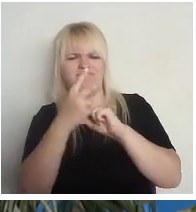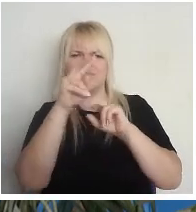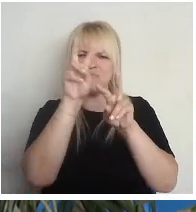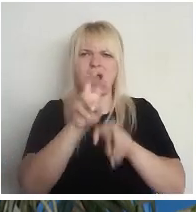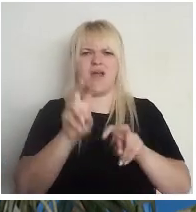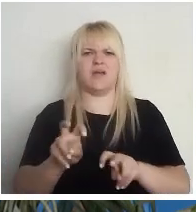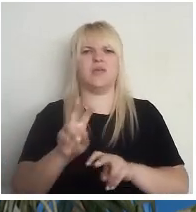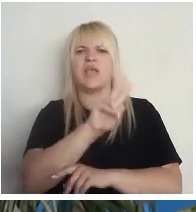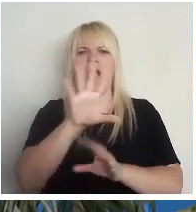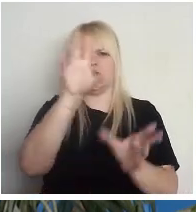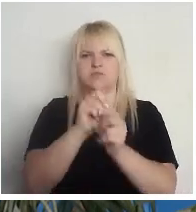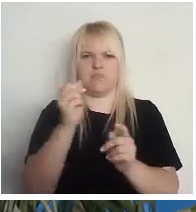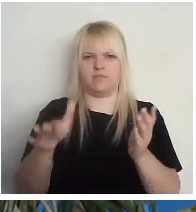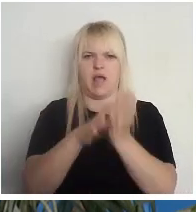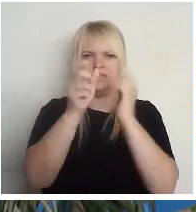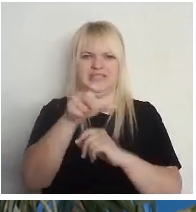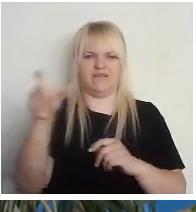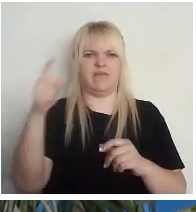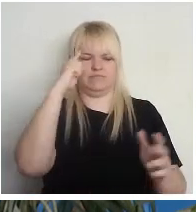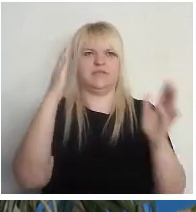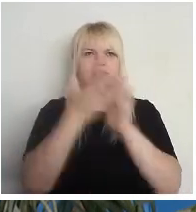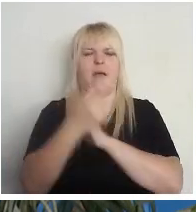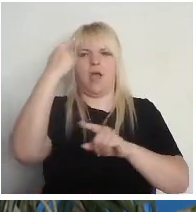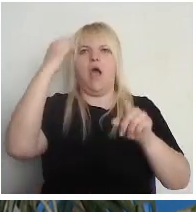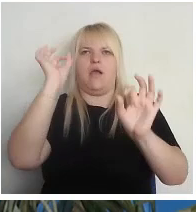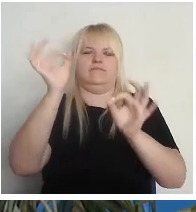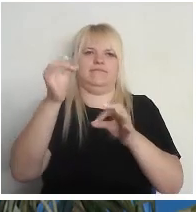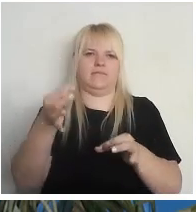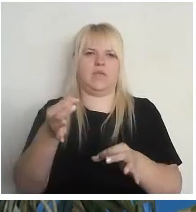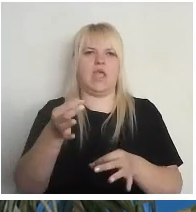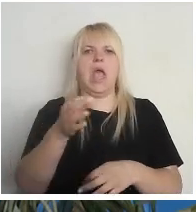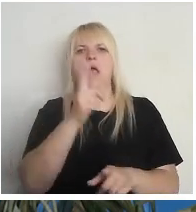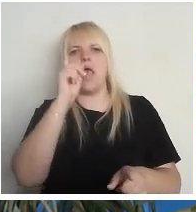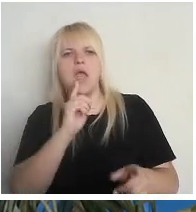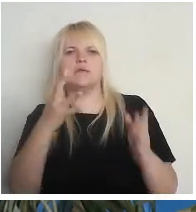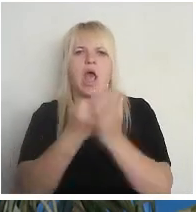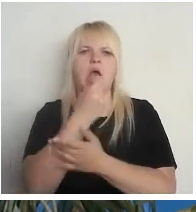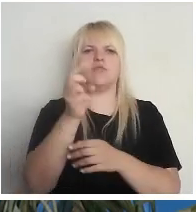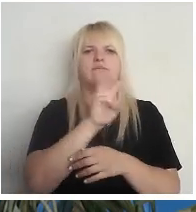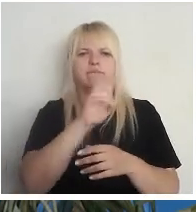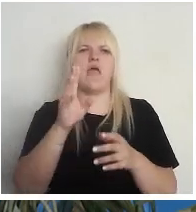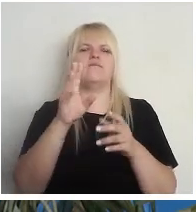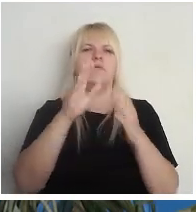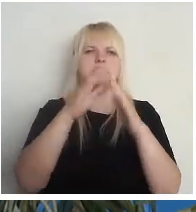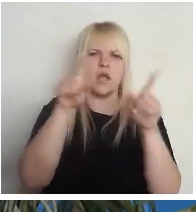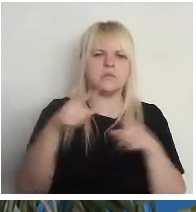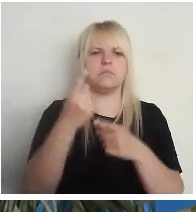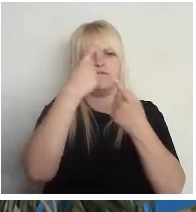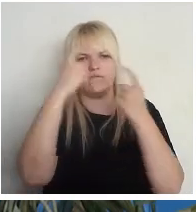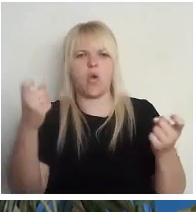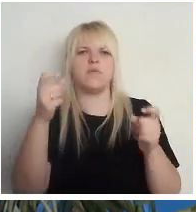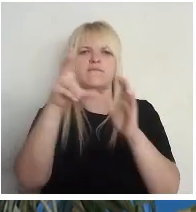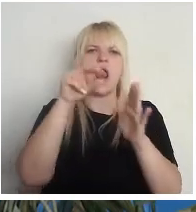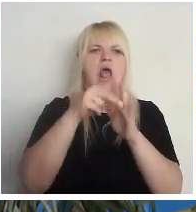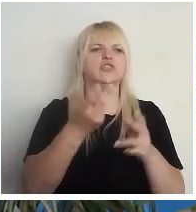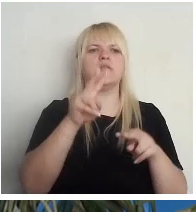palīdzam cilvēkiem tā kā norientēties, kur ir pieejams, cik ir ērti atrodams šīs pašas vēlēšanu, varbūt jā, šie te punkti,